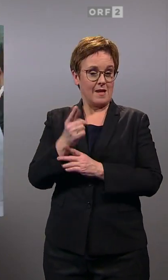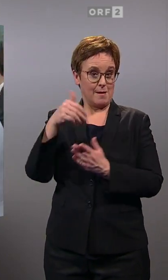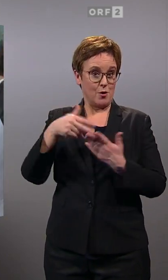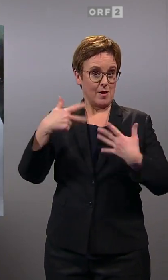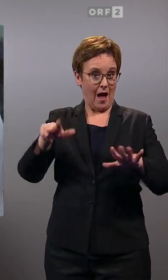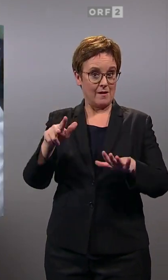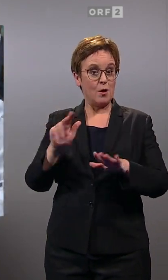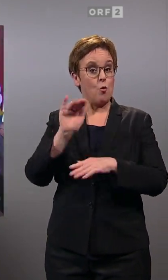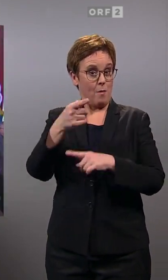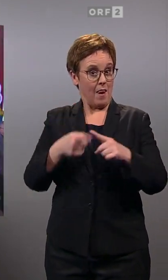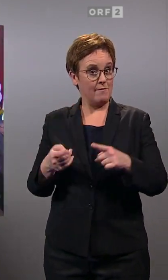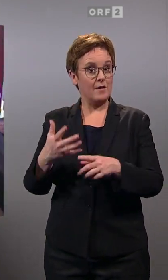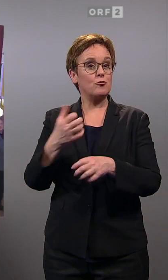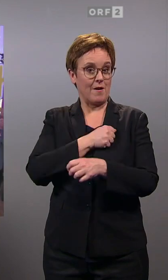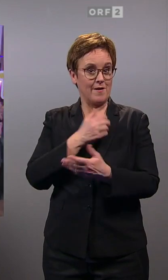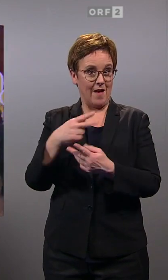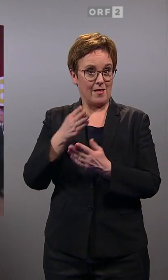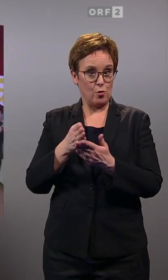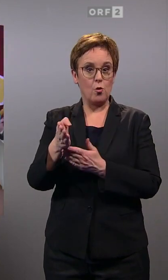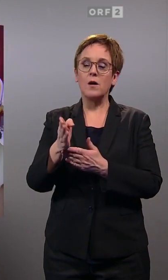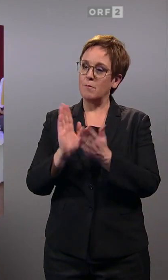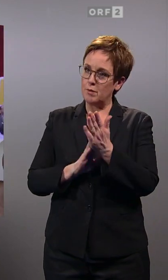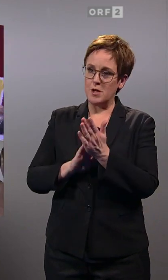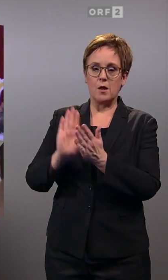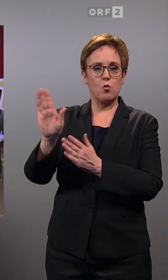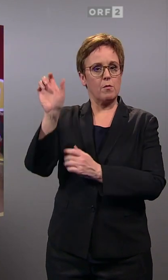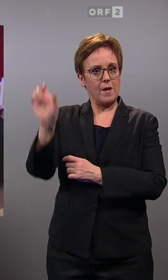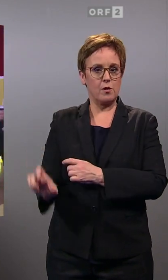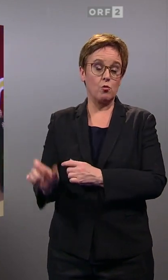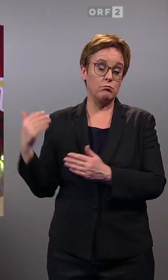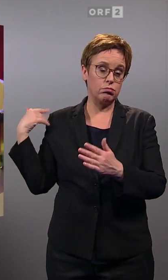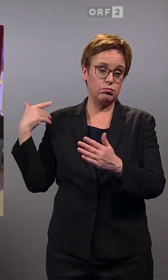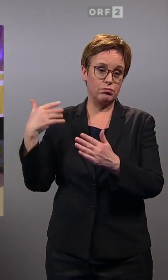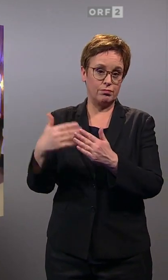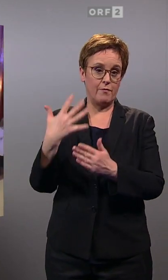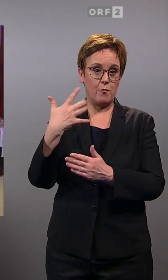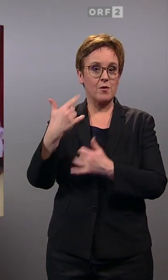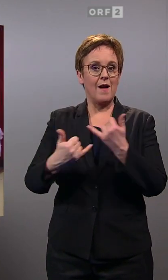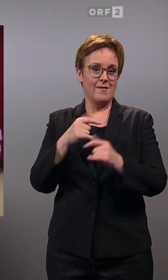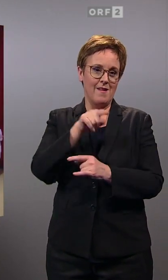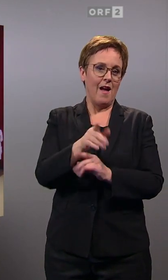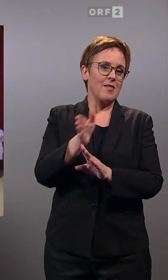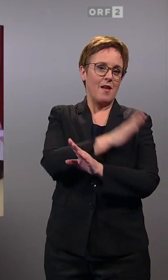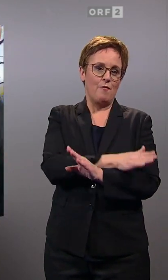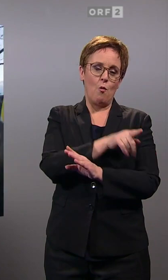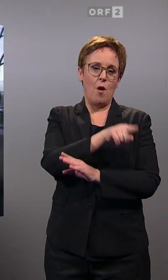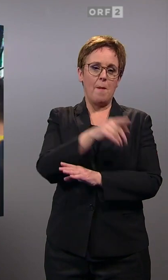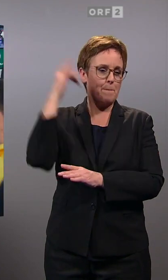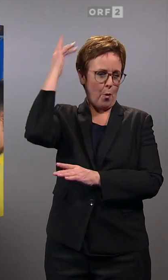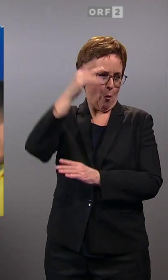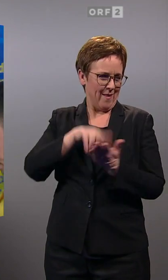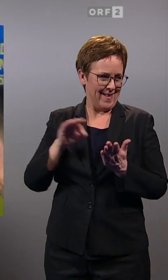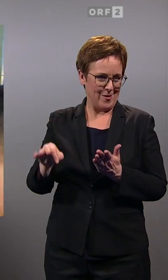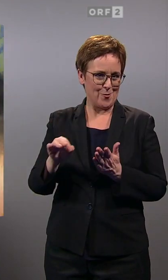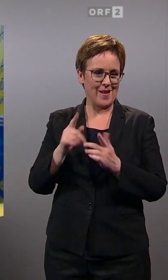Mehrheit der Volkspartei halten. Eine wichtige Bestätigung ihrer Person nach 25 Jahren Bröll in Niederösterreich. Für die